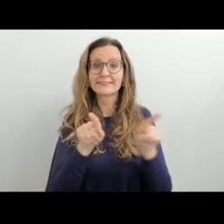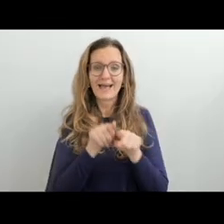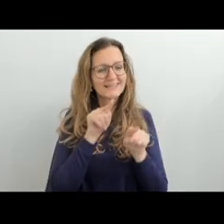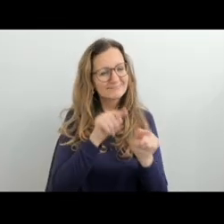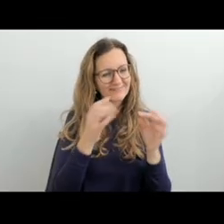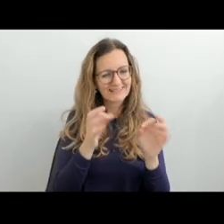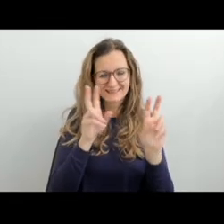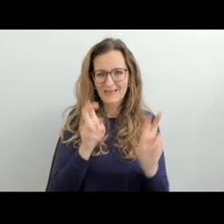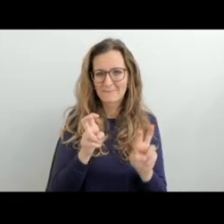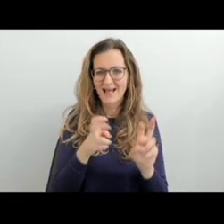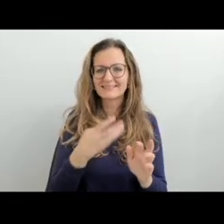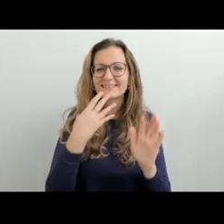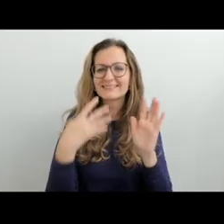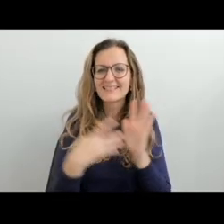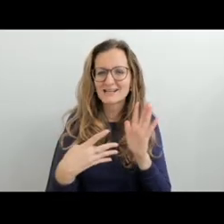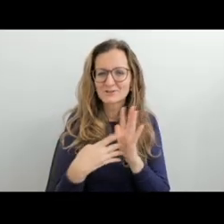vlastními nápady.